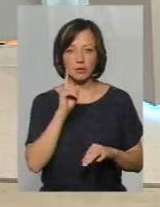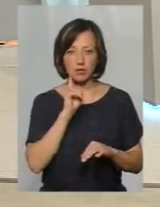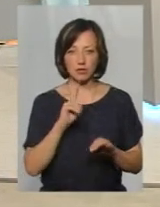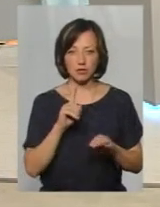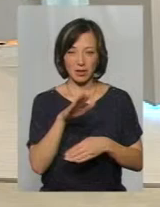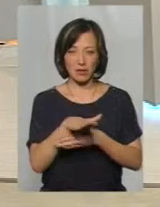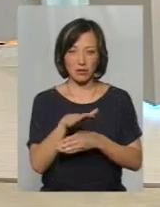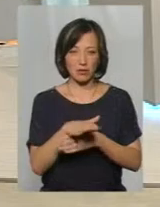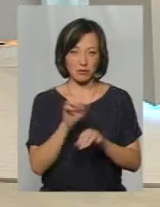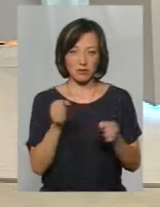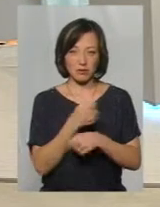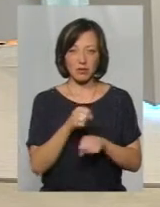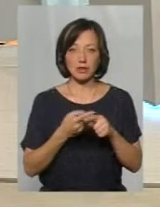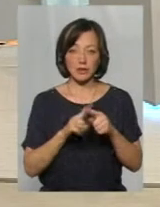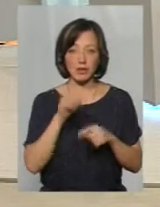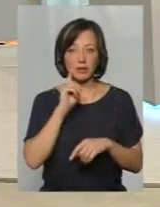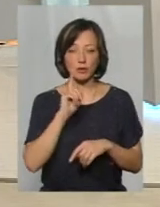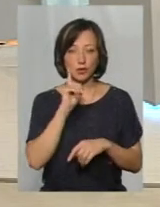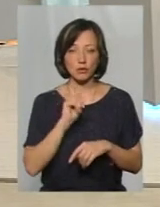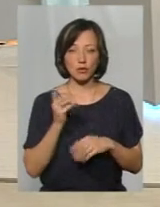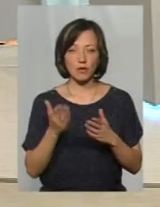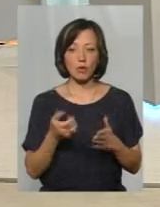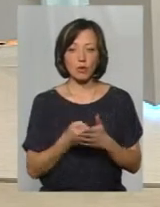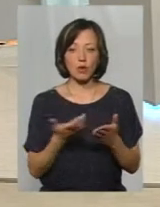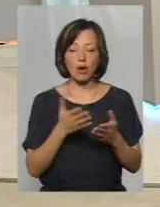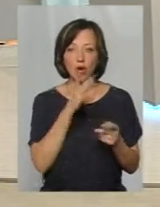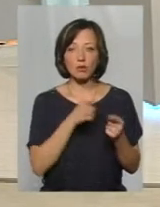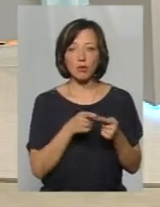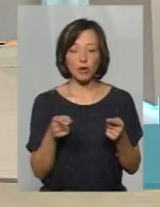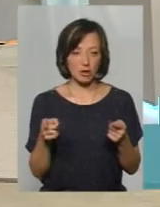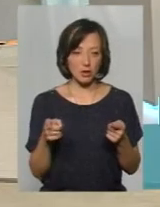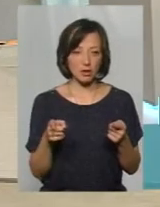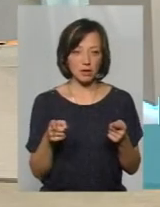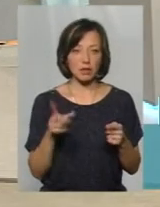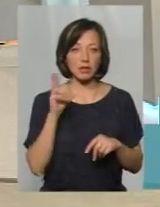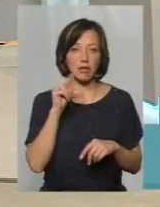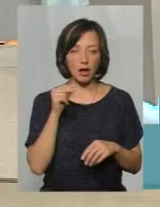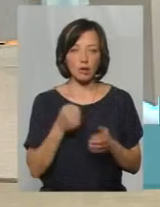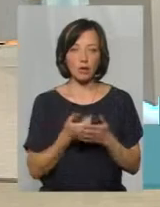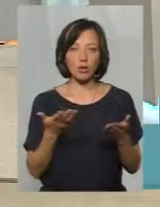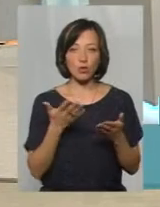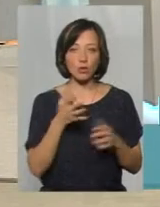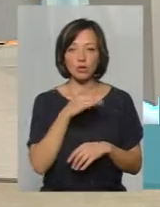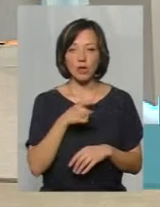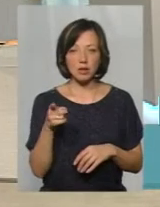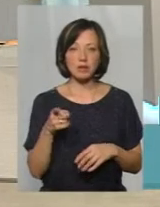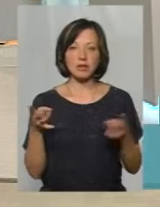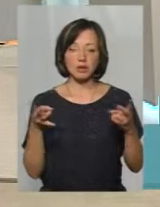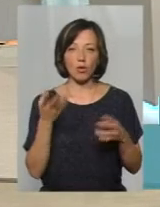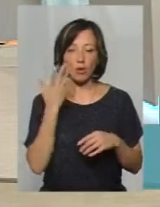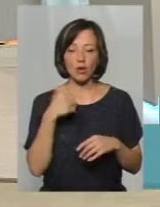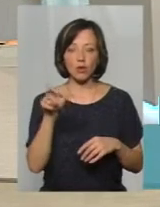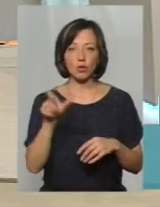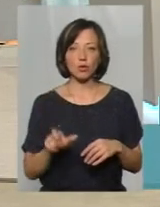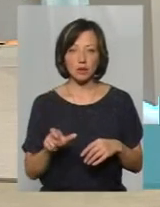спорудами. Вона тому і тимчасова, що до якоїсь дати, до якогось часу, коли